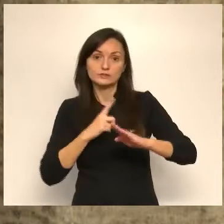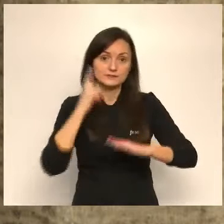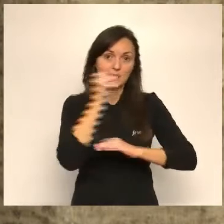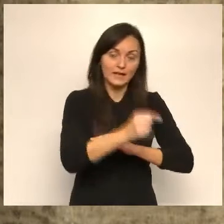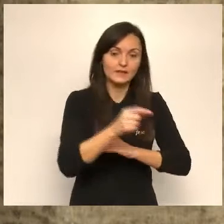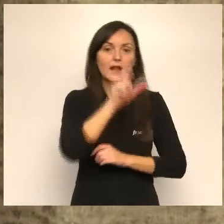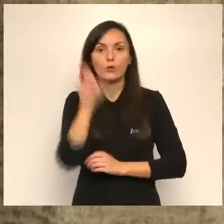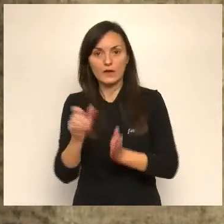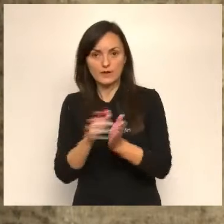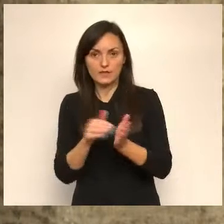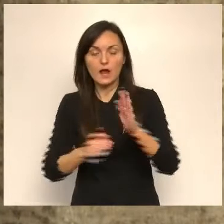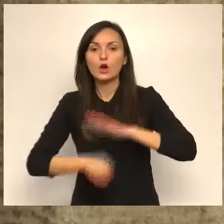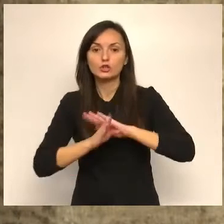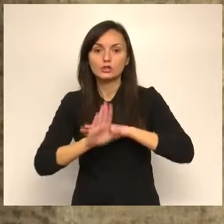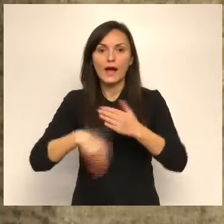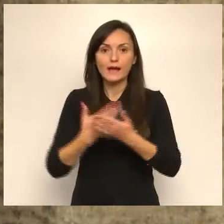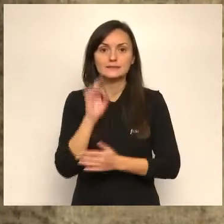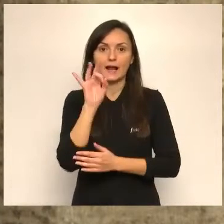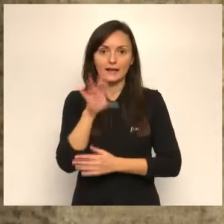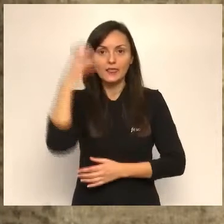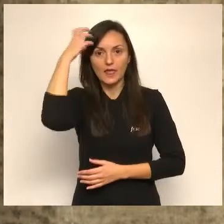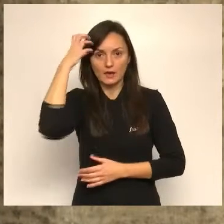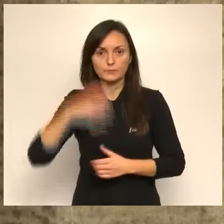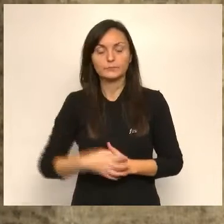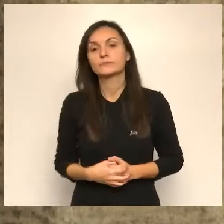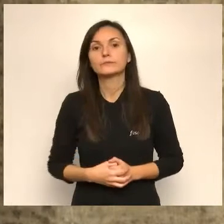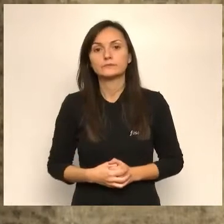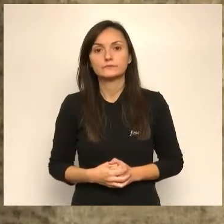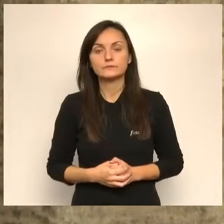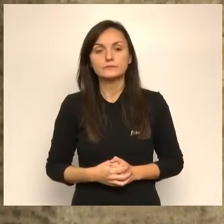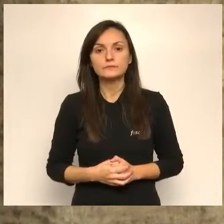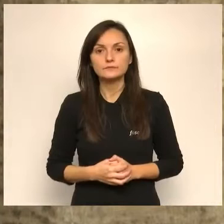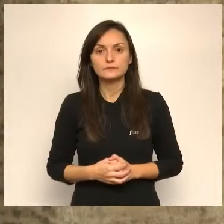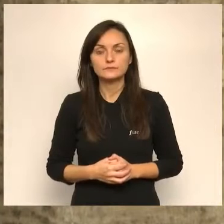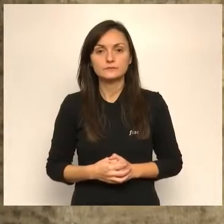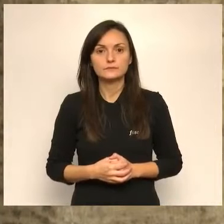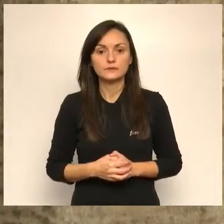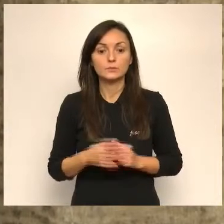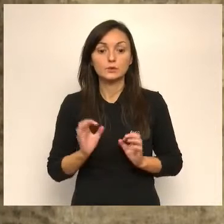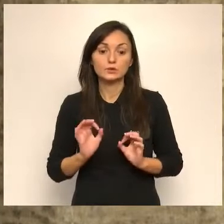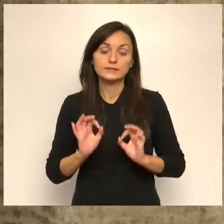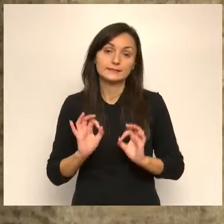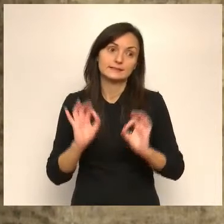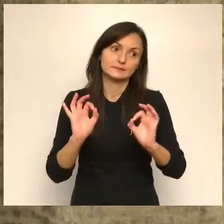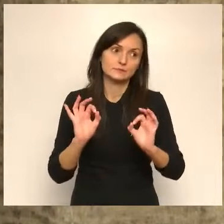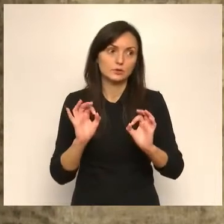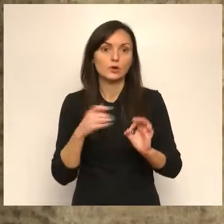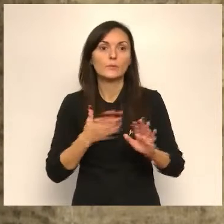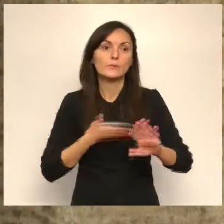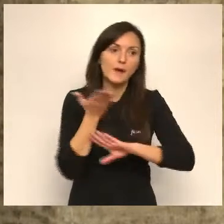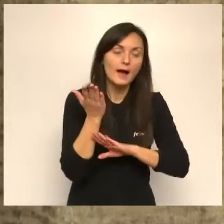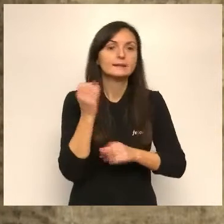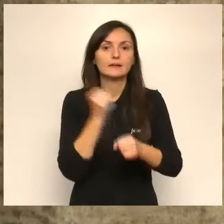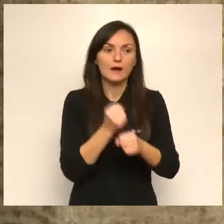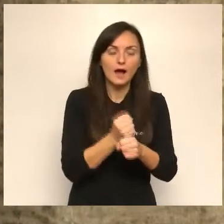seguirà vigent fins al 15 de gener, amb les excepcions que ja saben vostès, anant a treballar